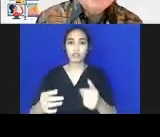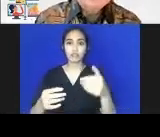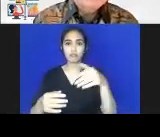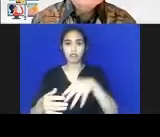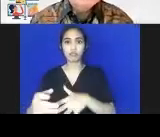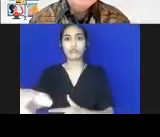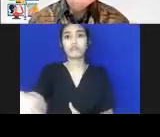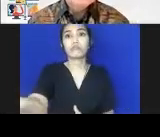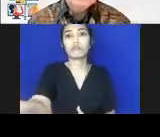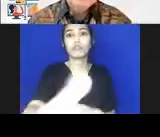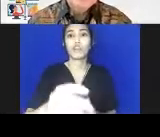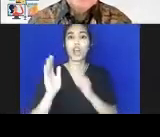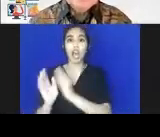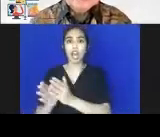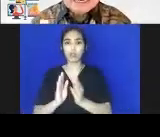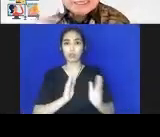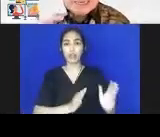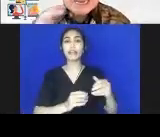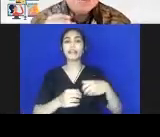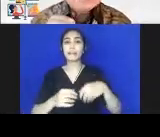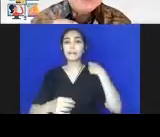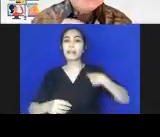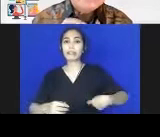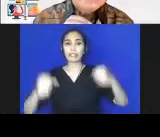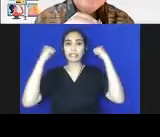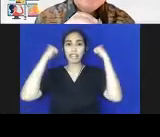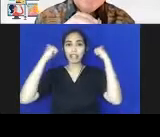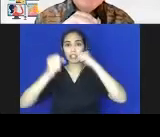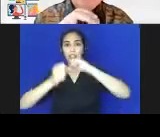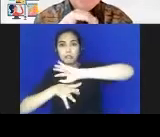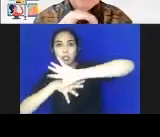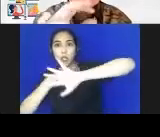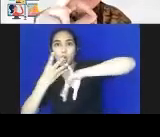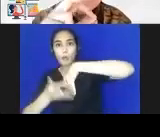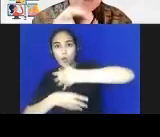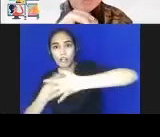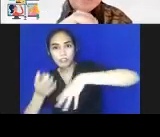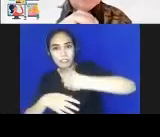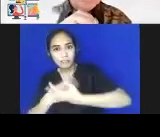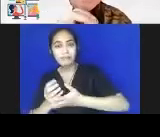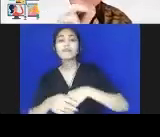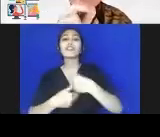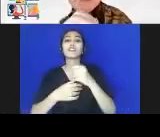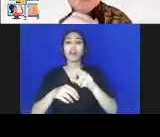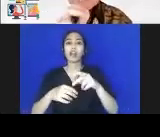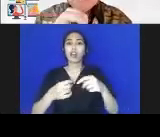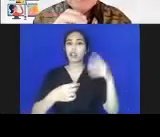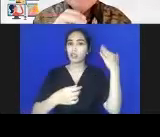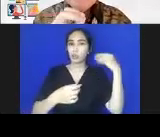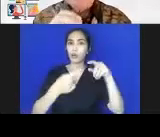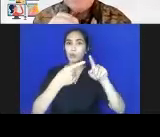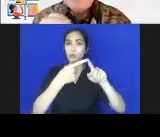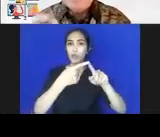peraturan menteri kesehatan, di sini di-delaborasi lagi, bahwa kalau poin dua itu, pemantauan